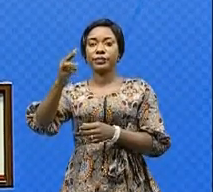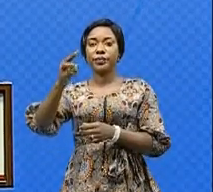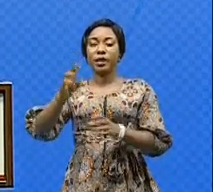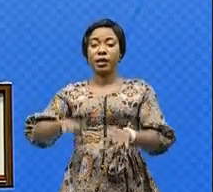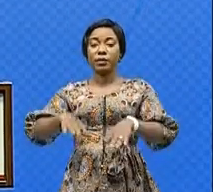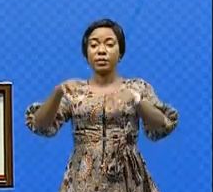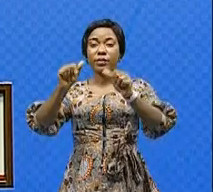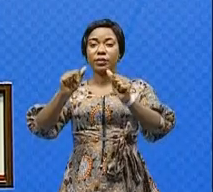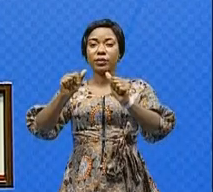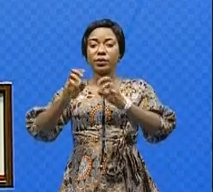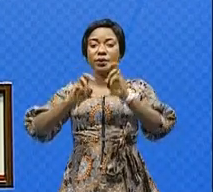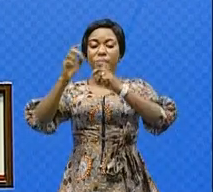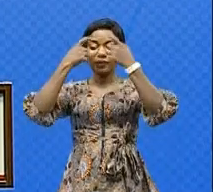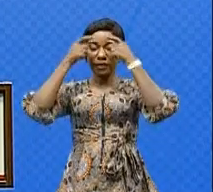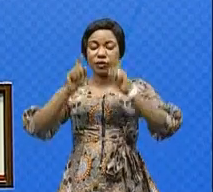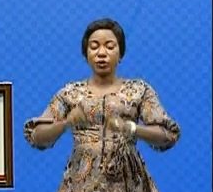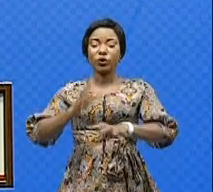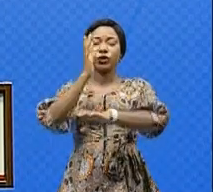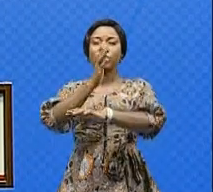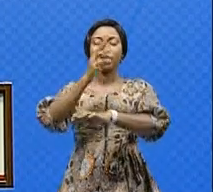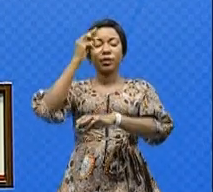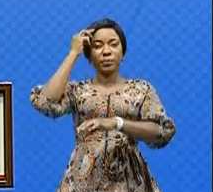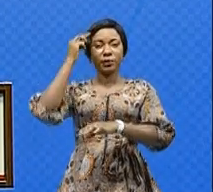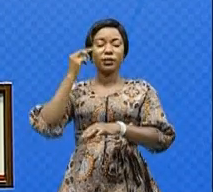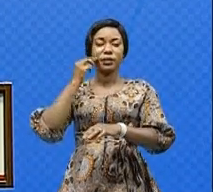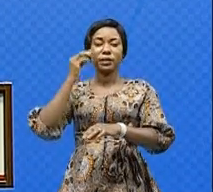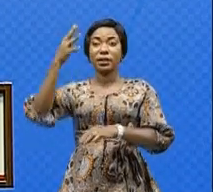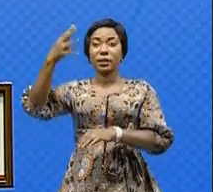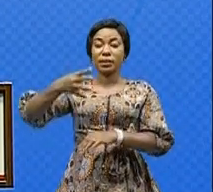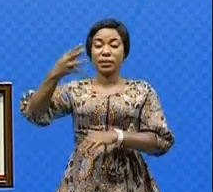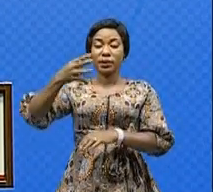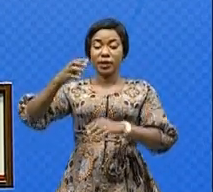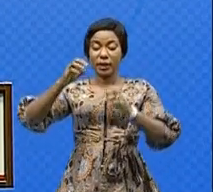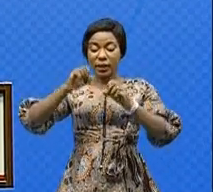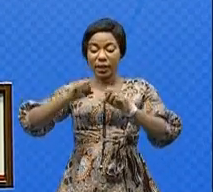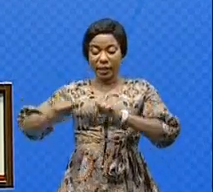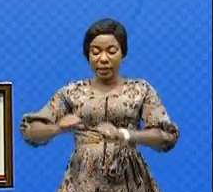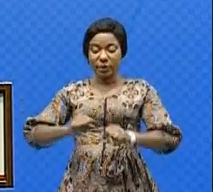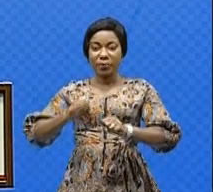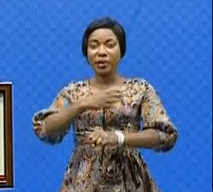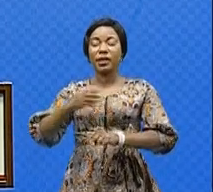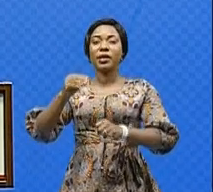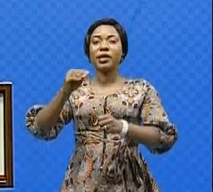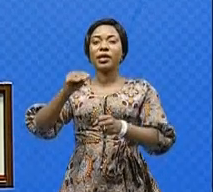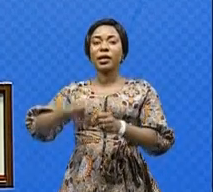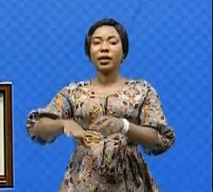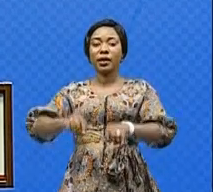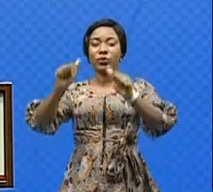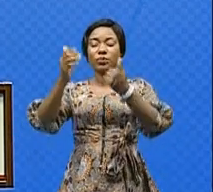Approbation d'un rélevé des décisions du Conseil de ministres, 4. Examen et adoption des dossiers,